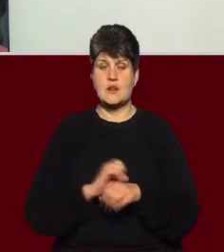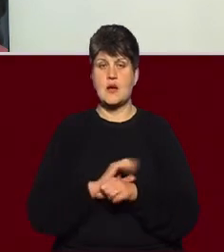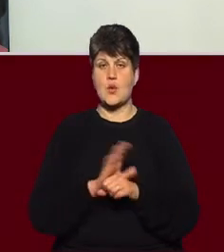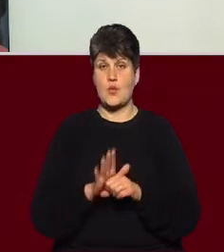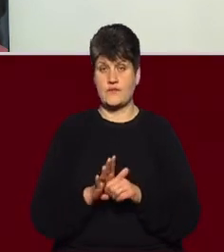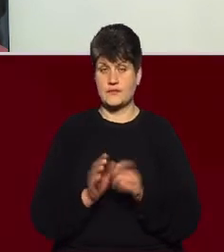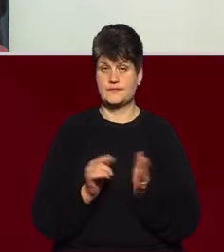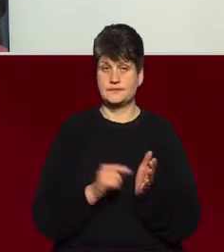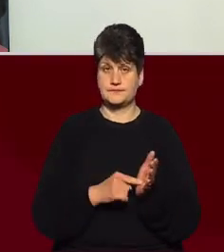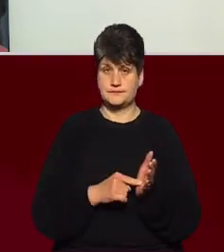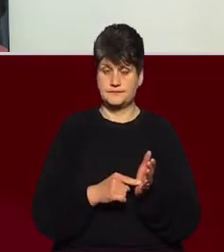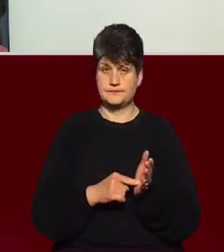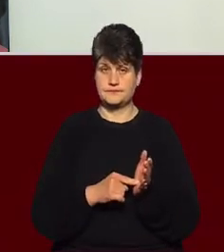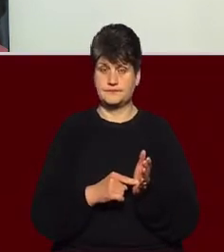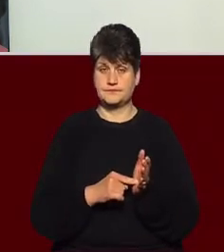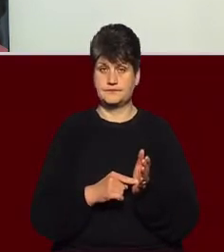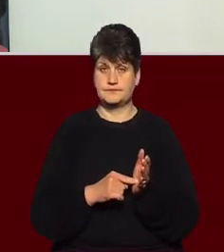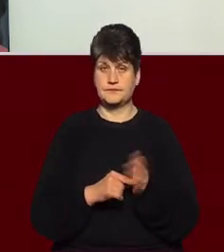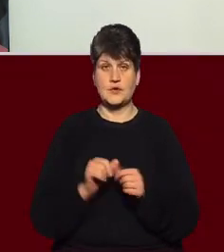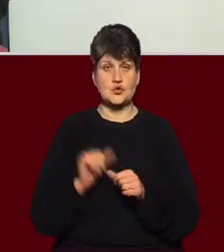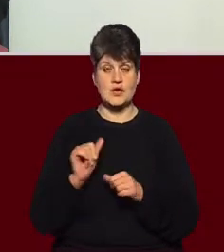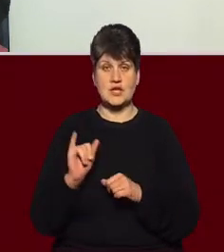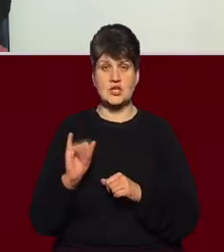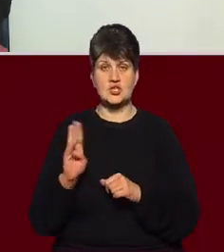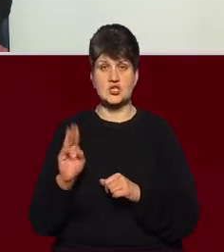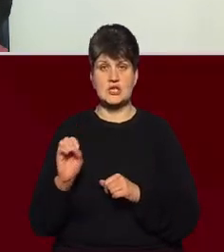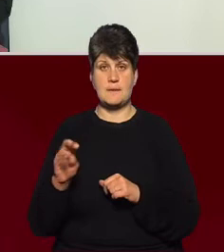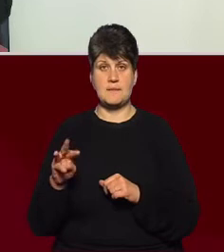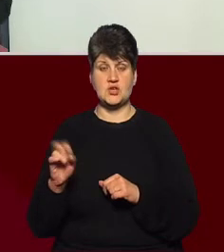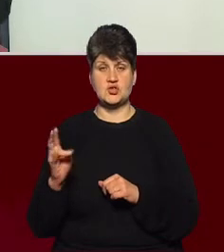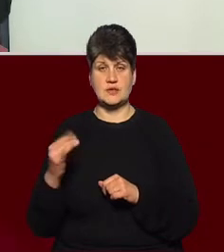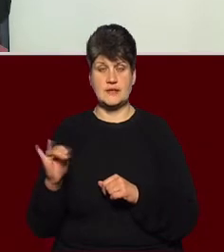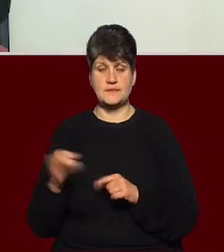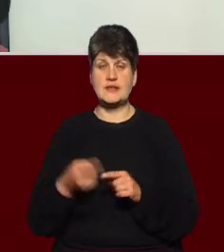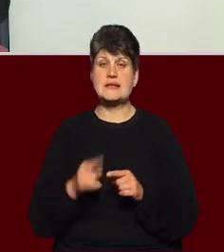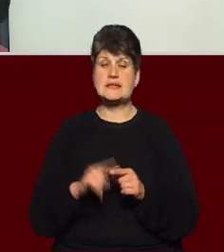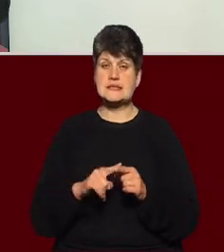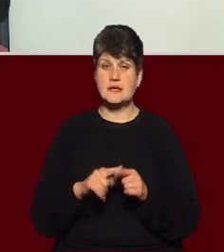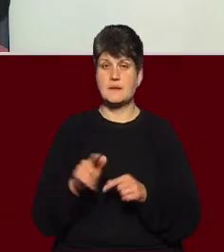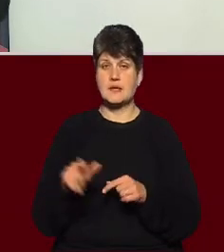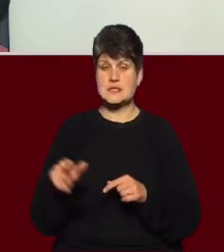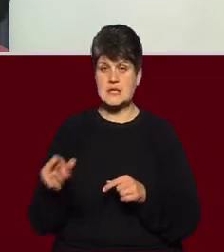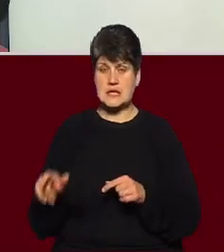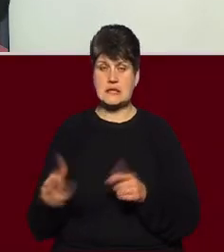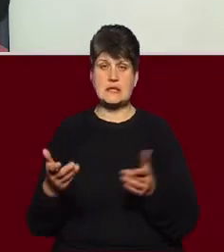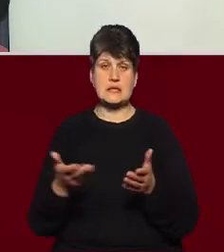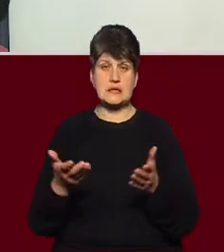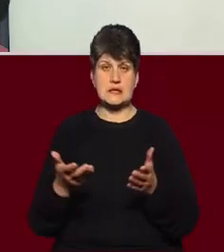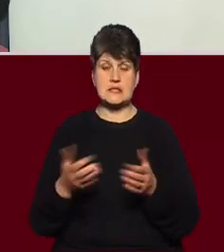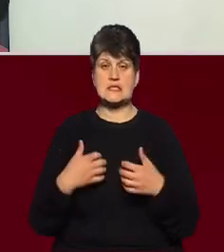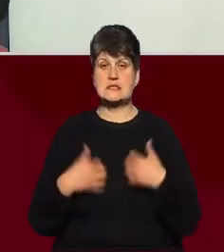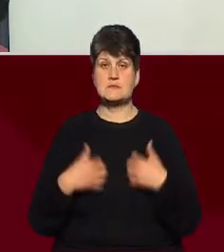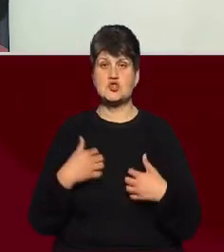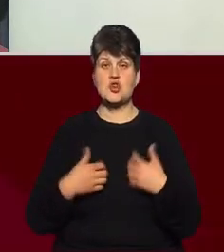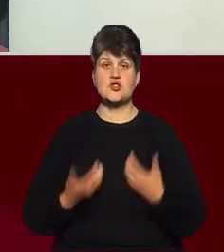ризик ішемічного, зокрема, інсульту, це є пацієнти, які, я би так сказав, які спішать жити, які